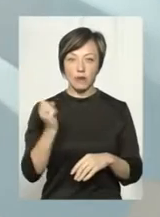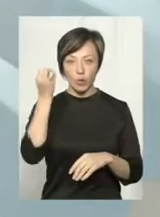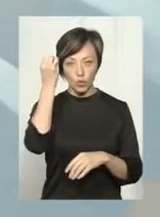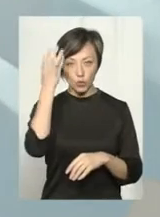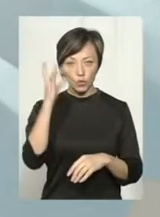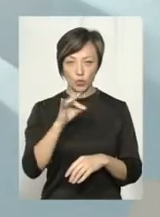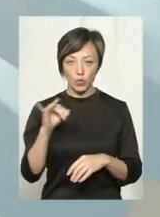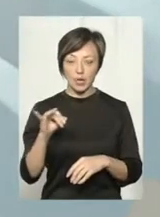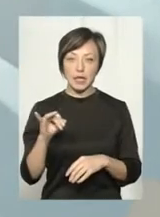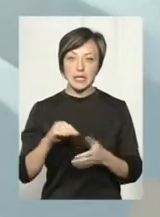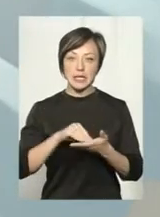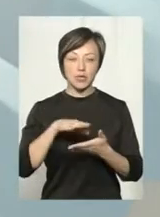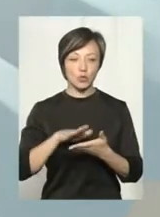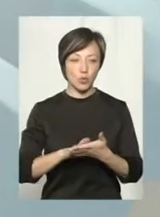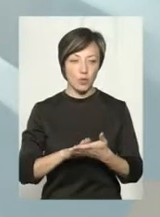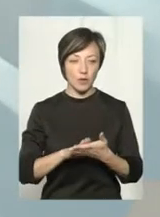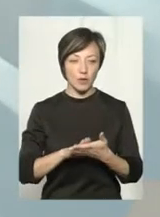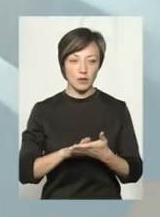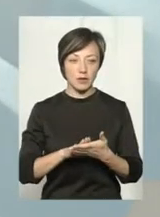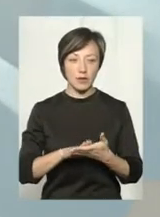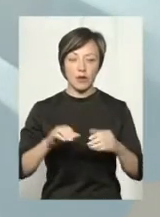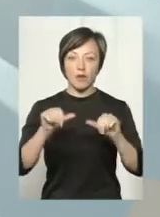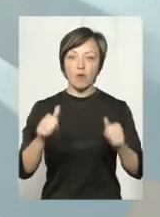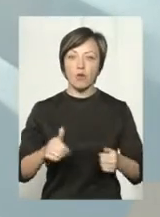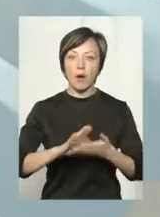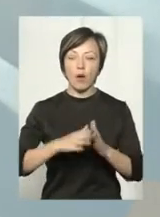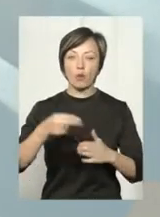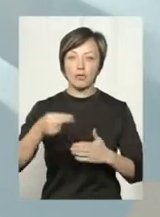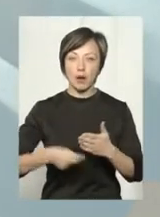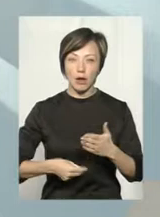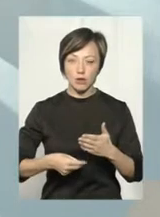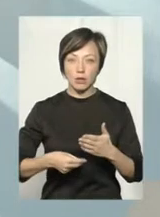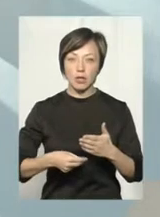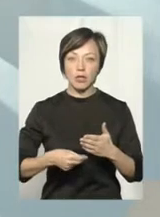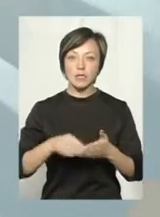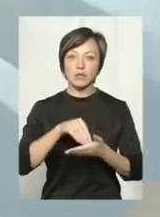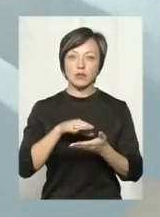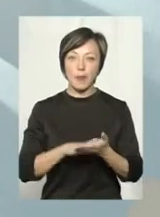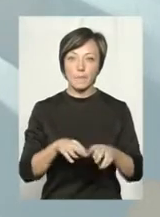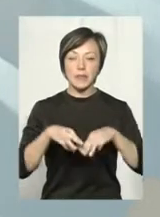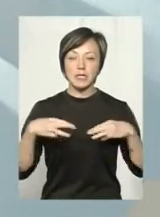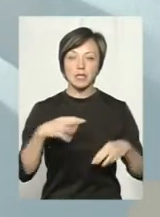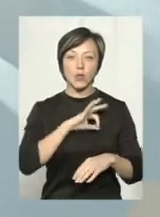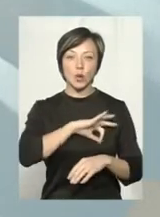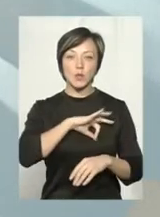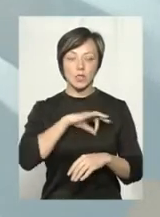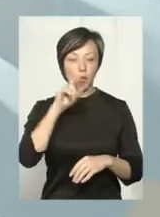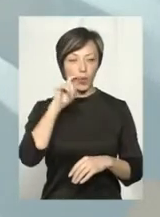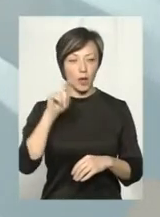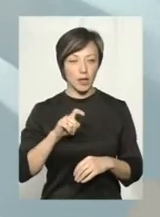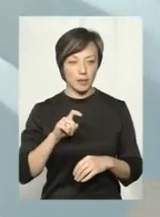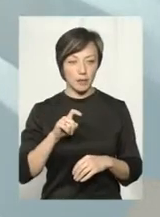і форма контракту зареєстрована в Міністерстві юстиції України.